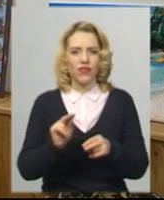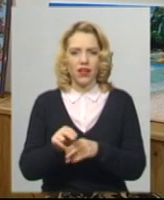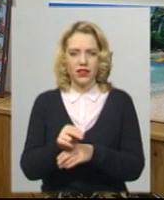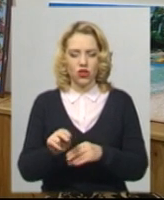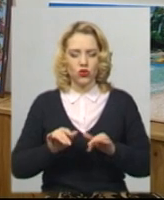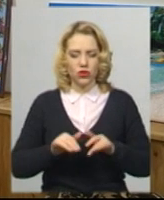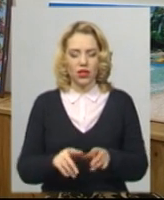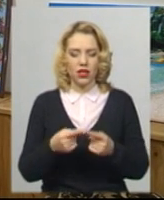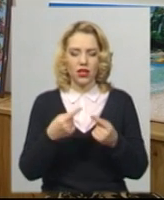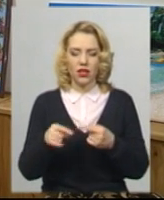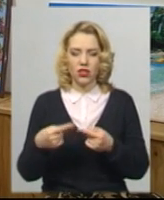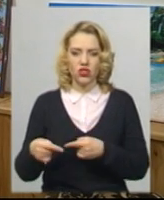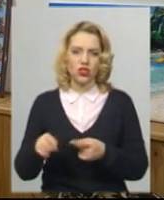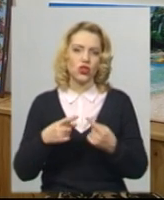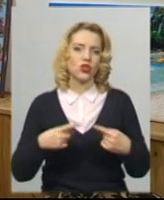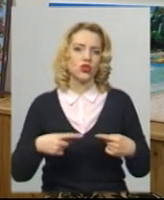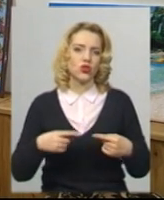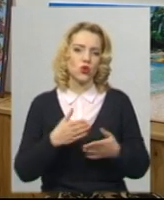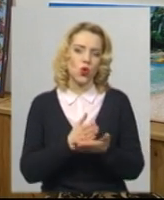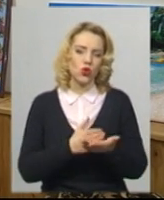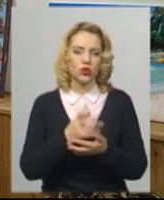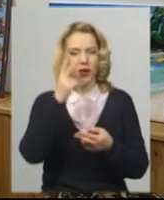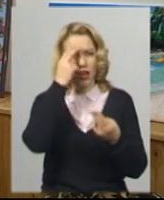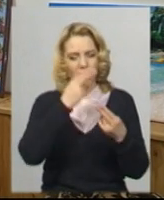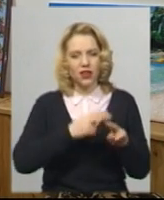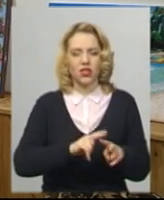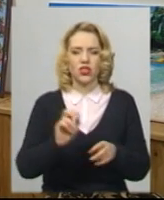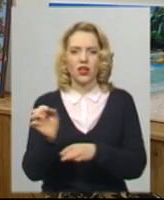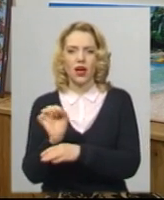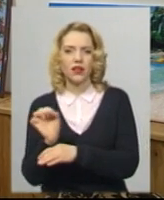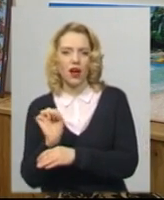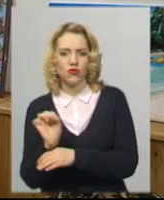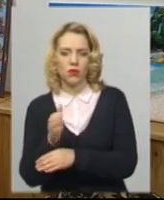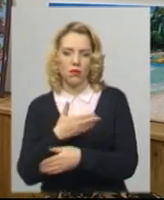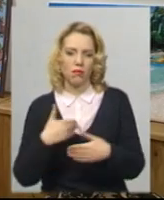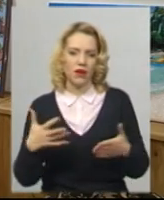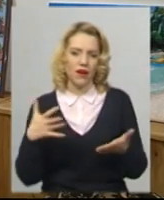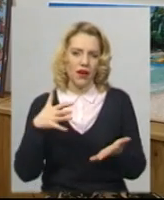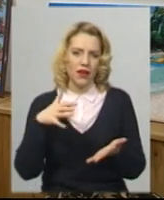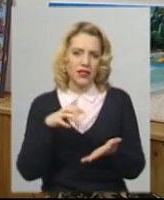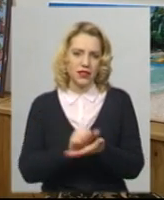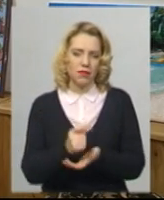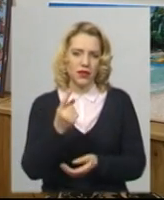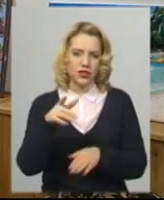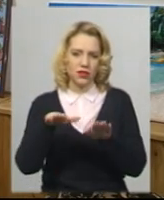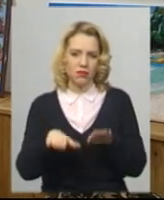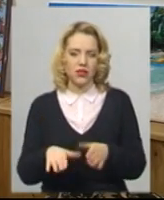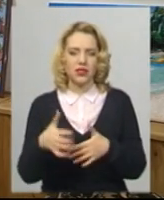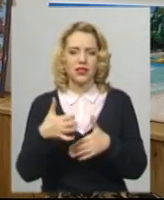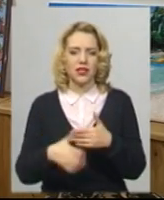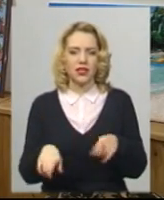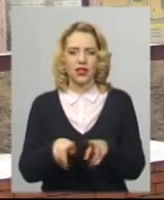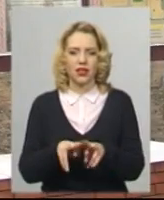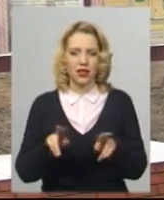інших служб, які є у Збройних силах, інженерна, автомобільна, ми вибороли перше місце серед таких